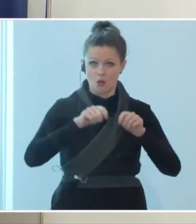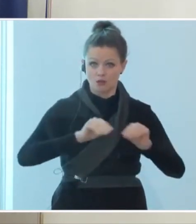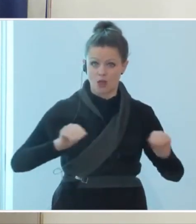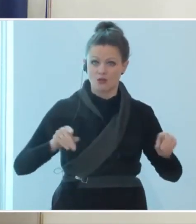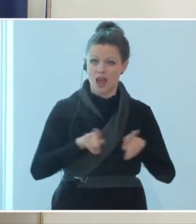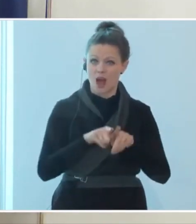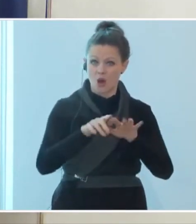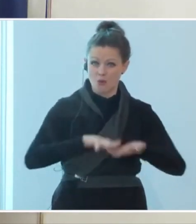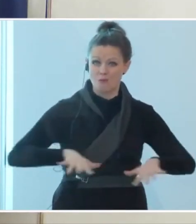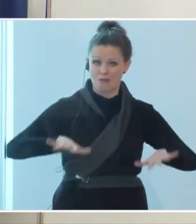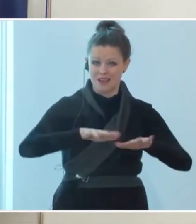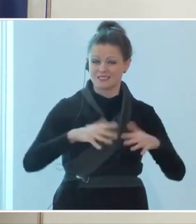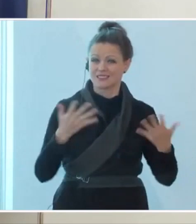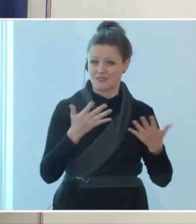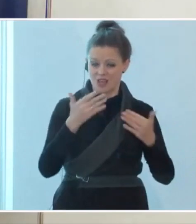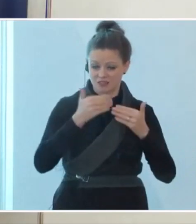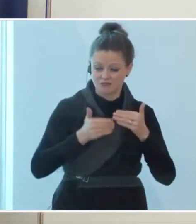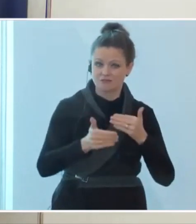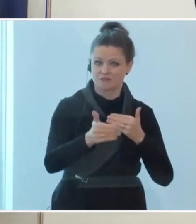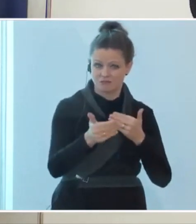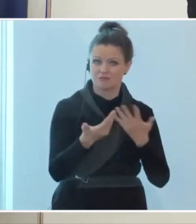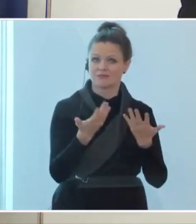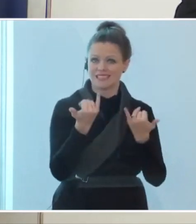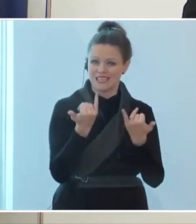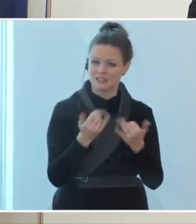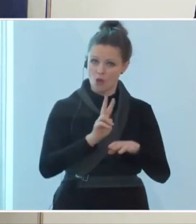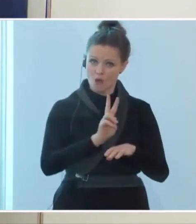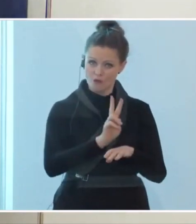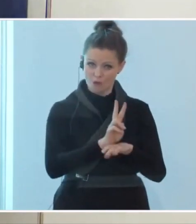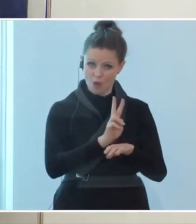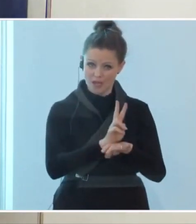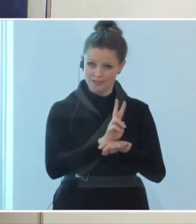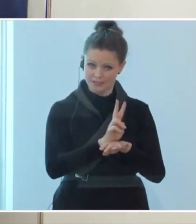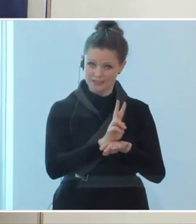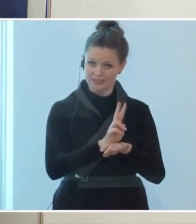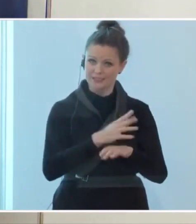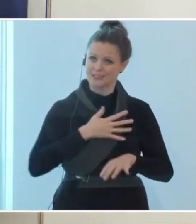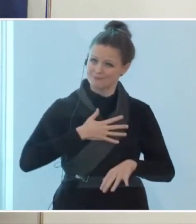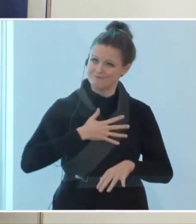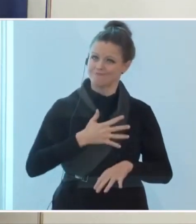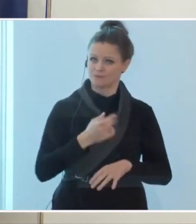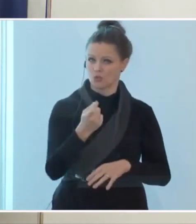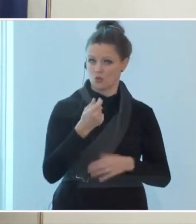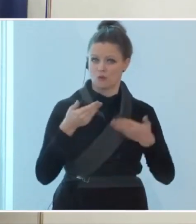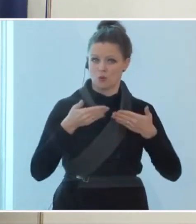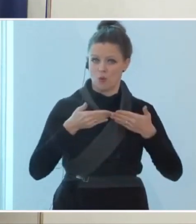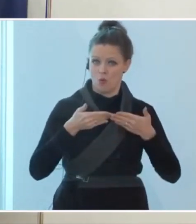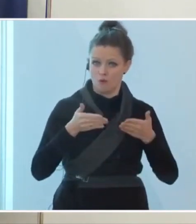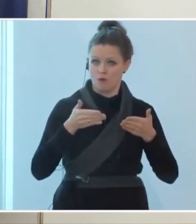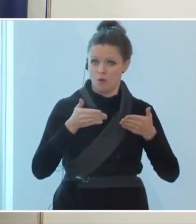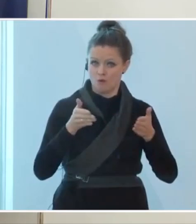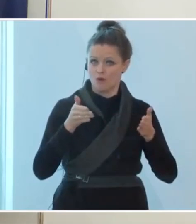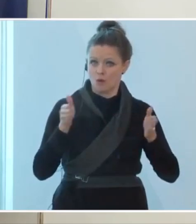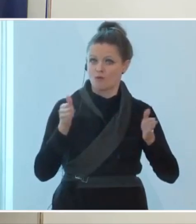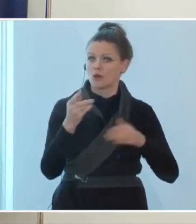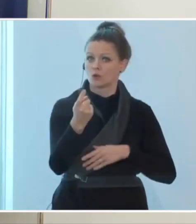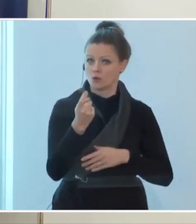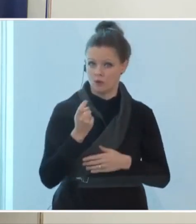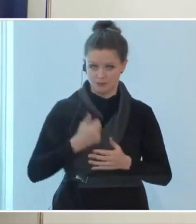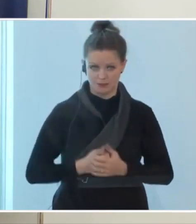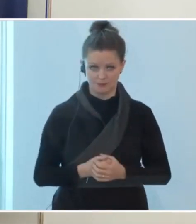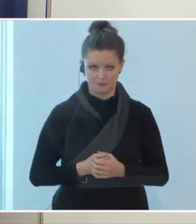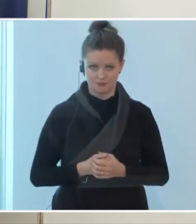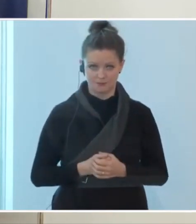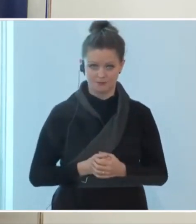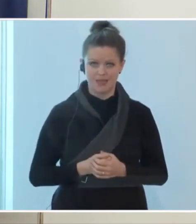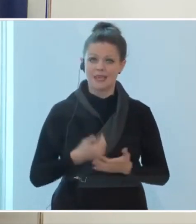Basis dafür gelegt, dass wir jetzt sehr behutsam, aber doch wieder Öffnungsschritte setzen können. In dem Zusammenhang